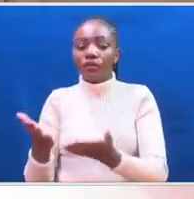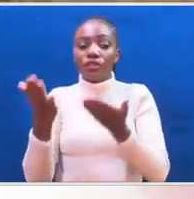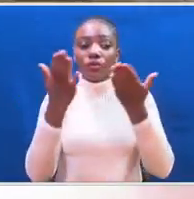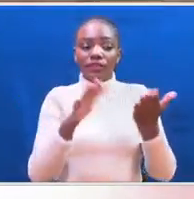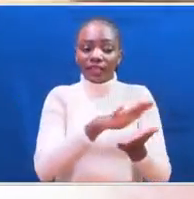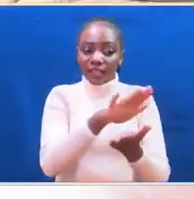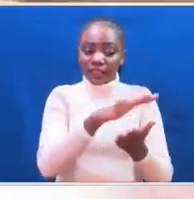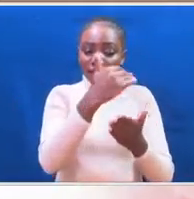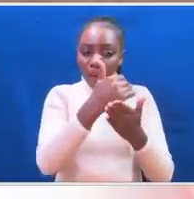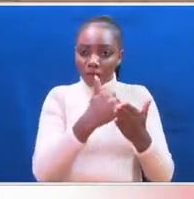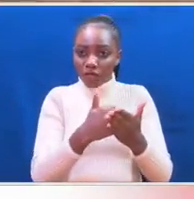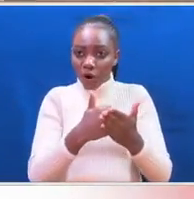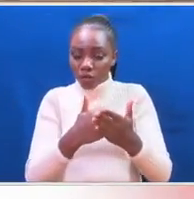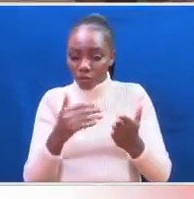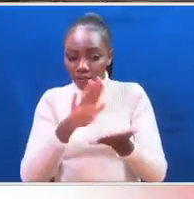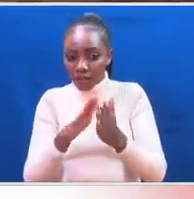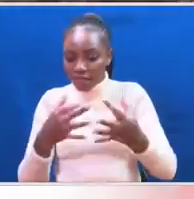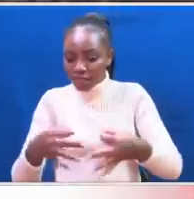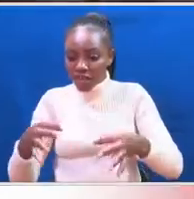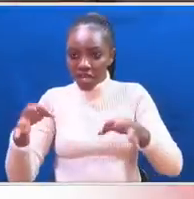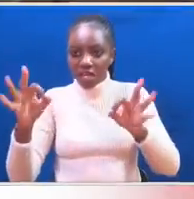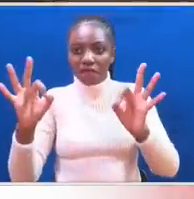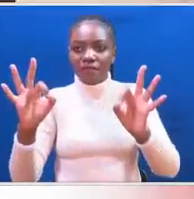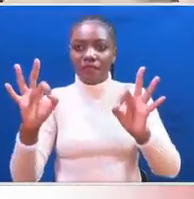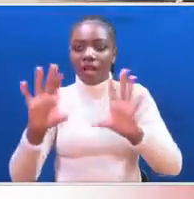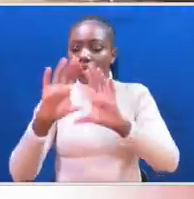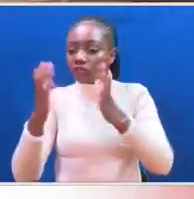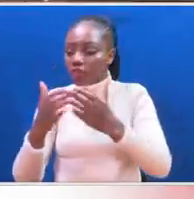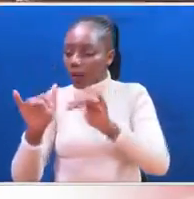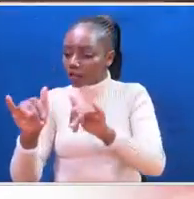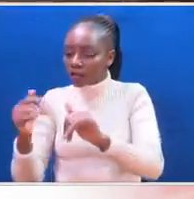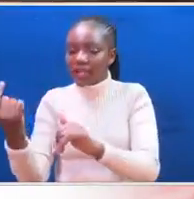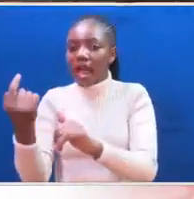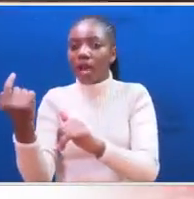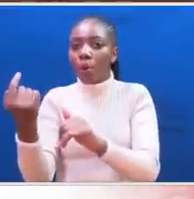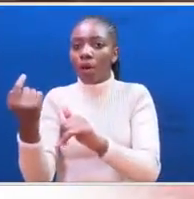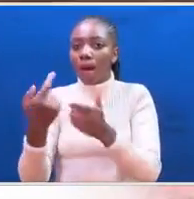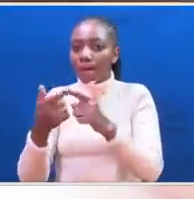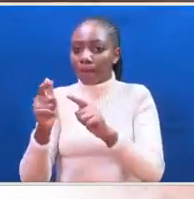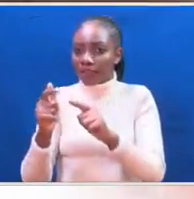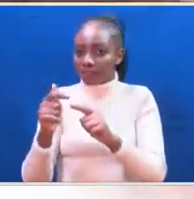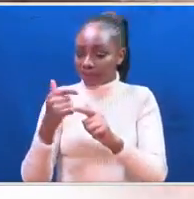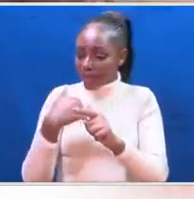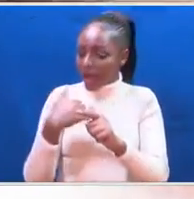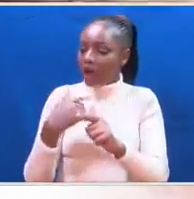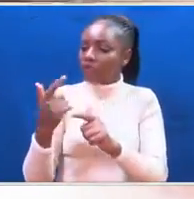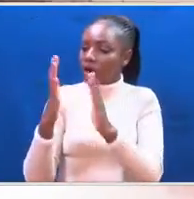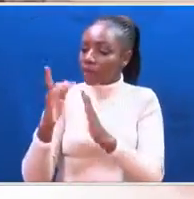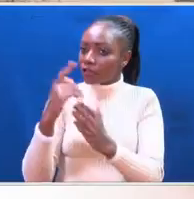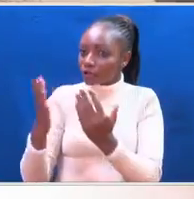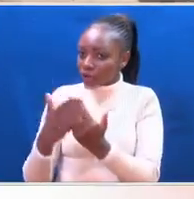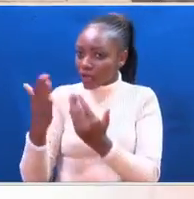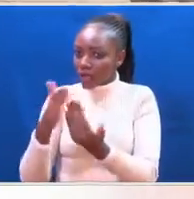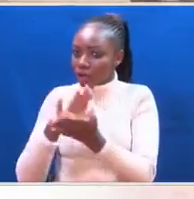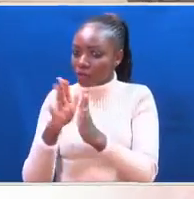cage before he was released again into the world, albeit to stay alone, but assigned a dedicated caregiver who became his